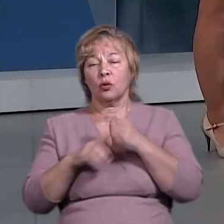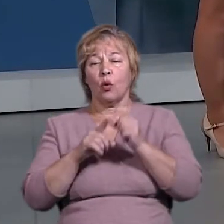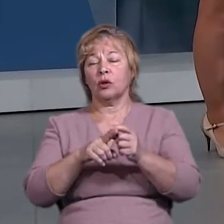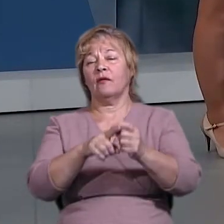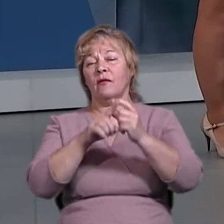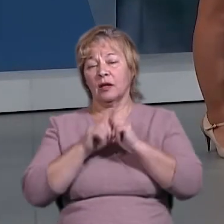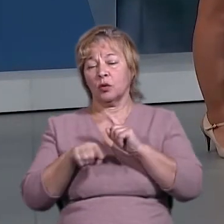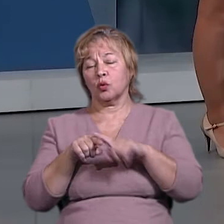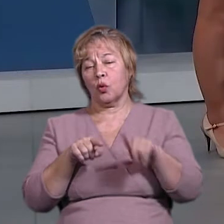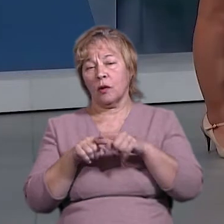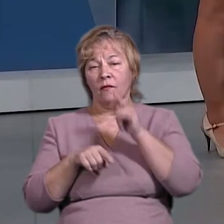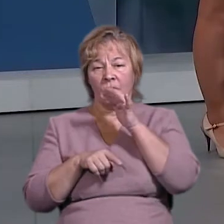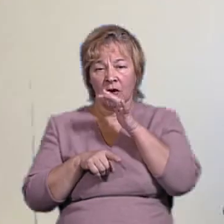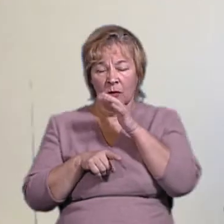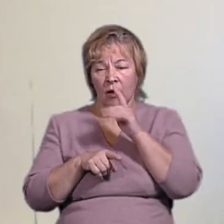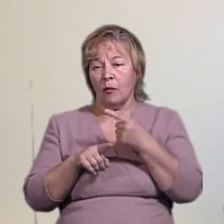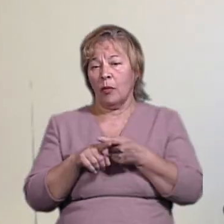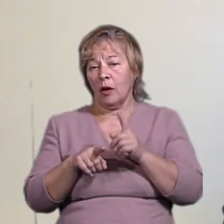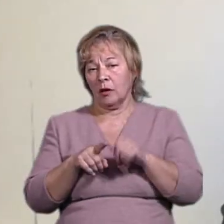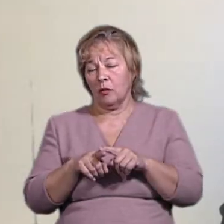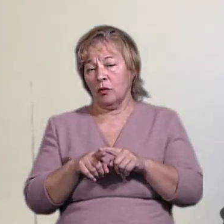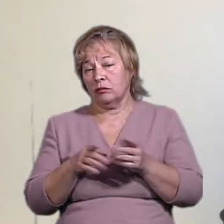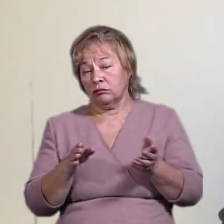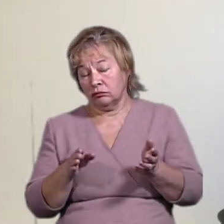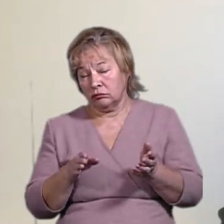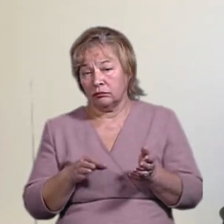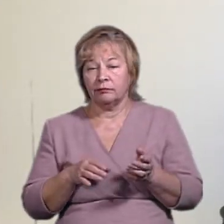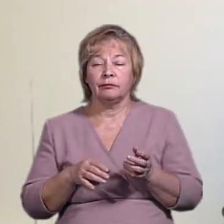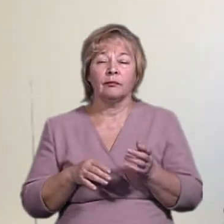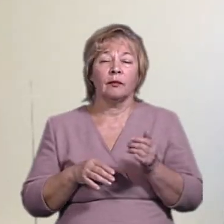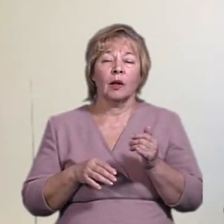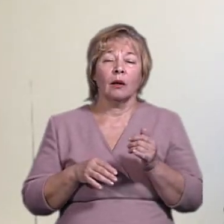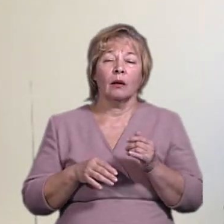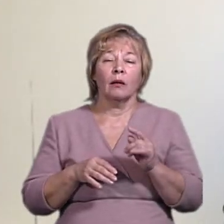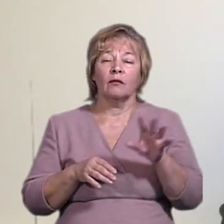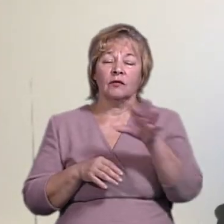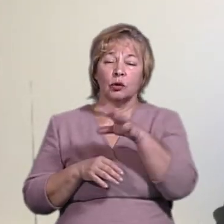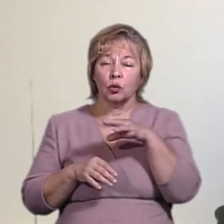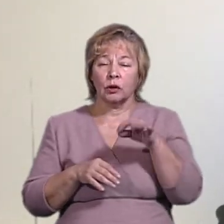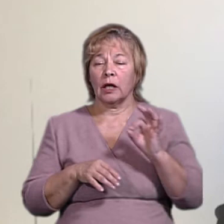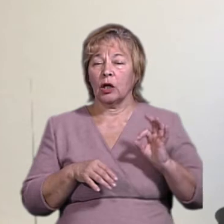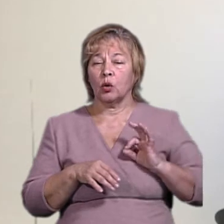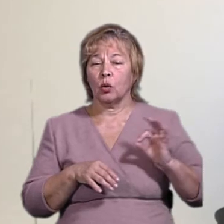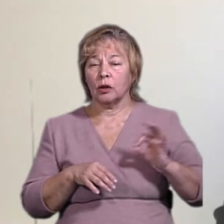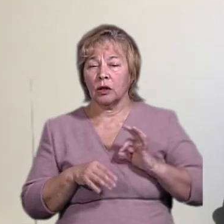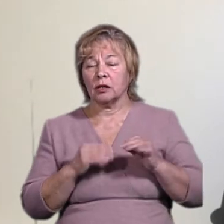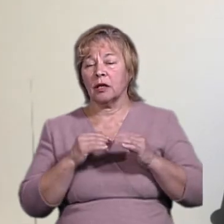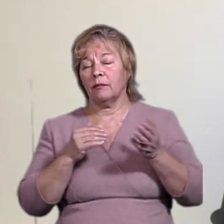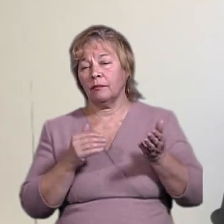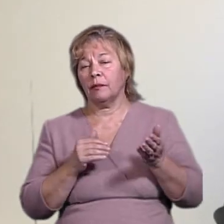найближчим часом, хоча його зміст не має для нас жодного сенсу. Тому що все-таки в юридичному полі